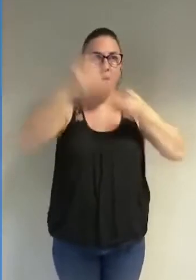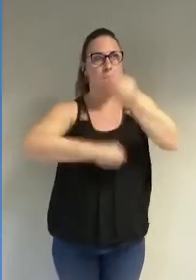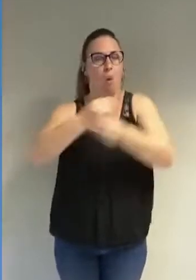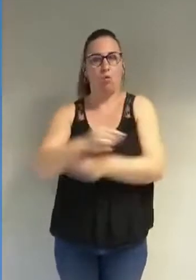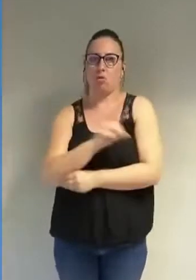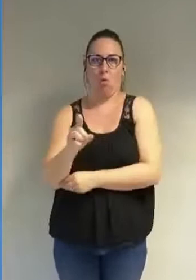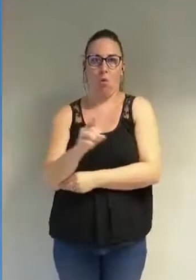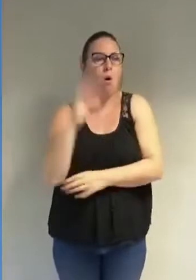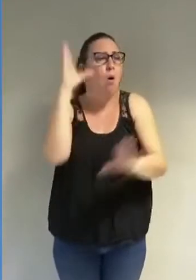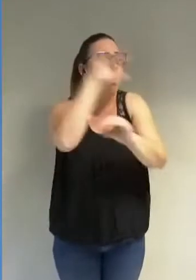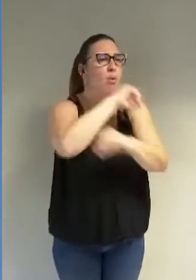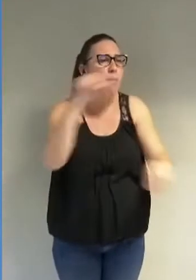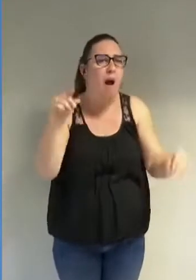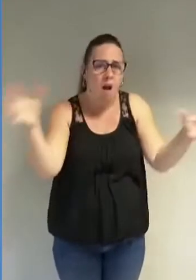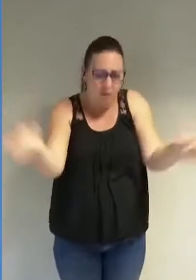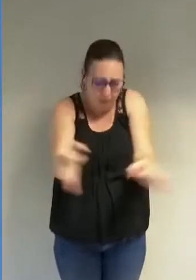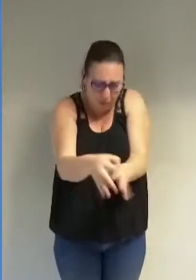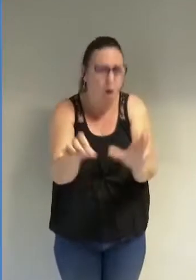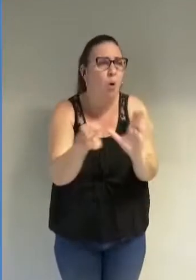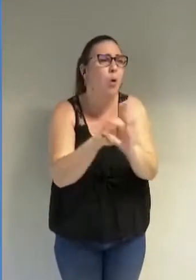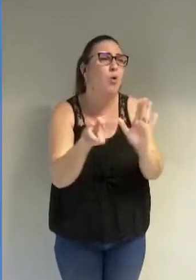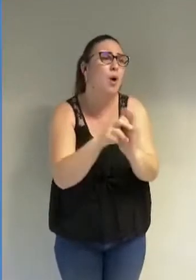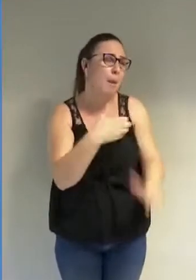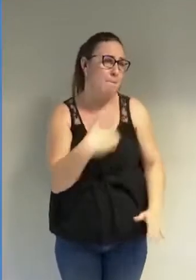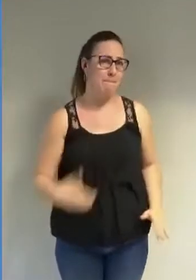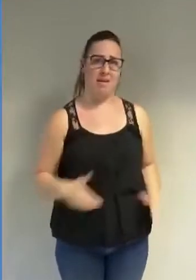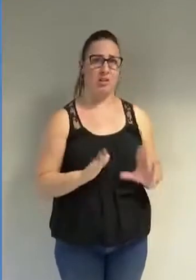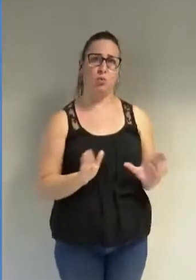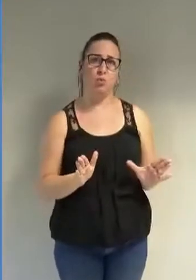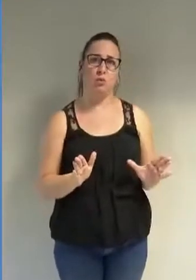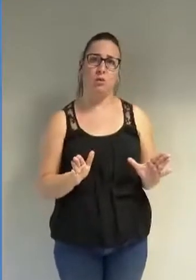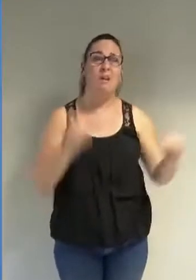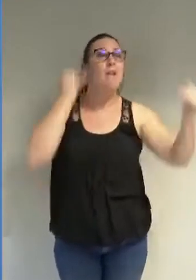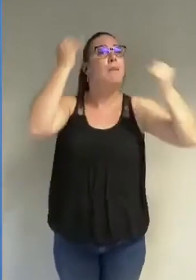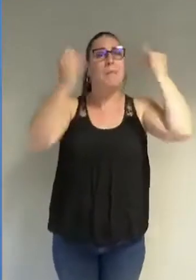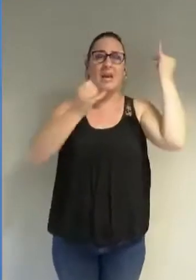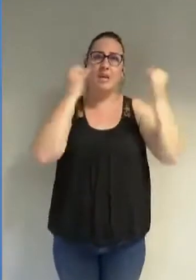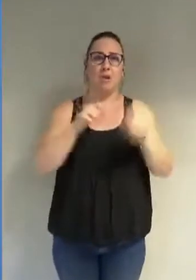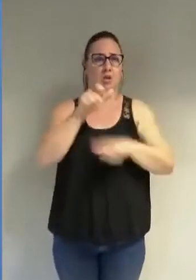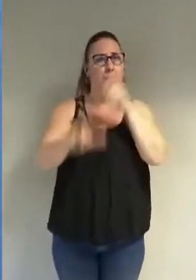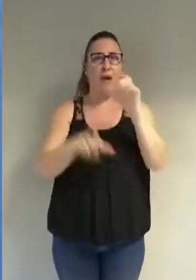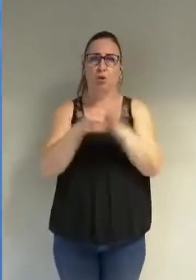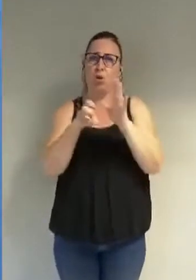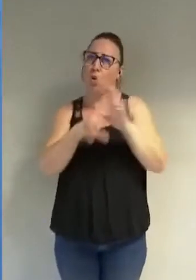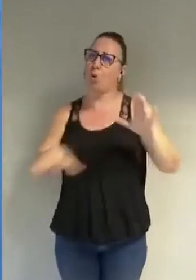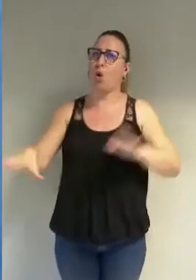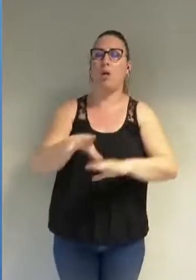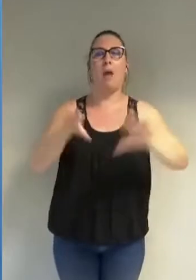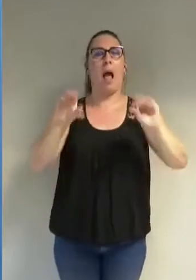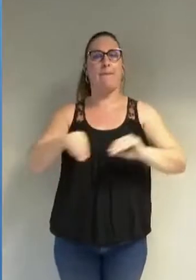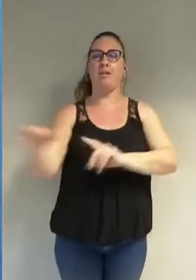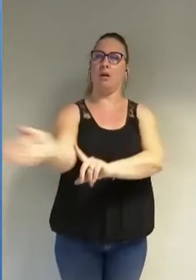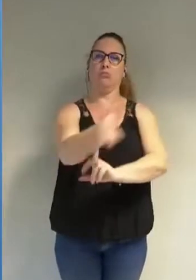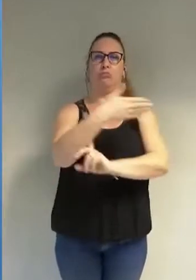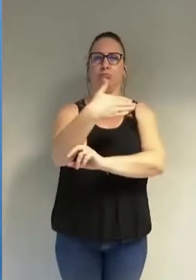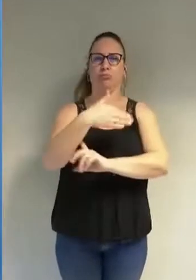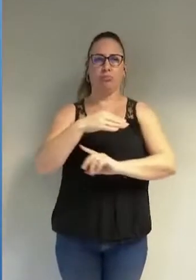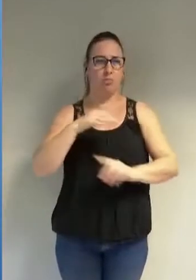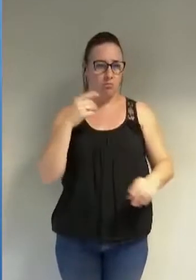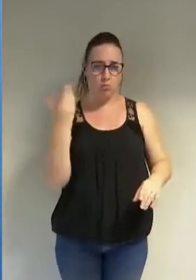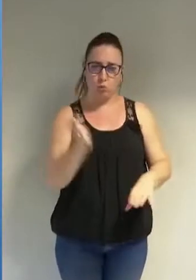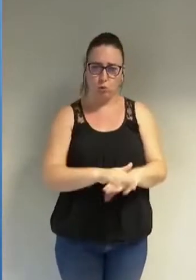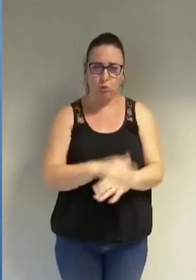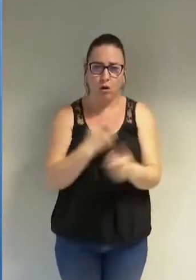êtes seulement le maire de Grenoble mais que vous seriez censé être celui de tous les grenoblois il n'en est rien vous ne vous